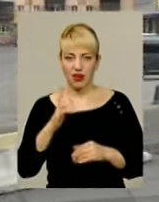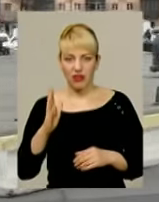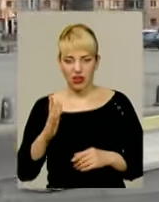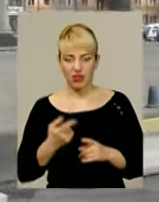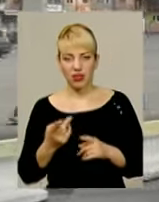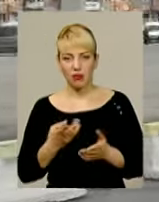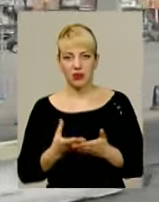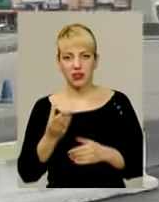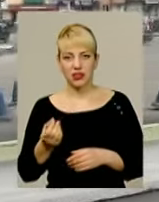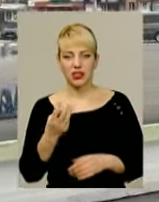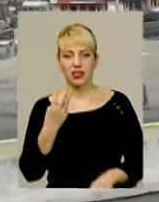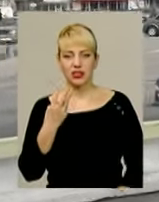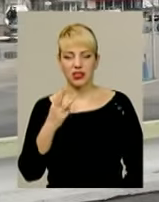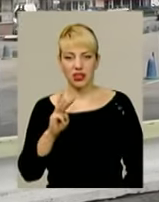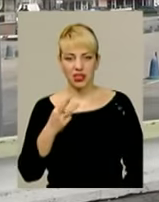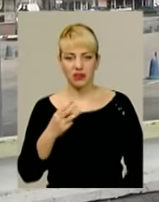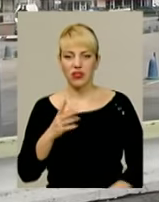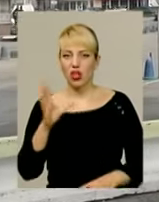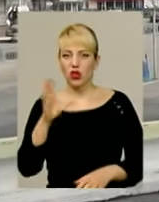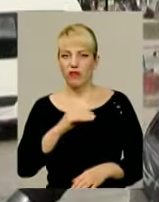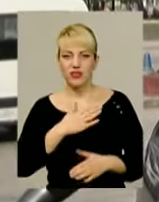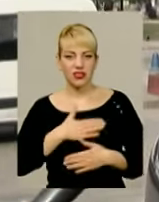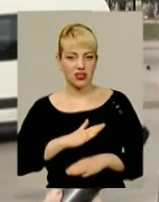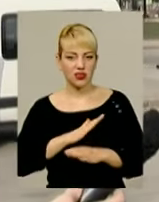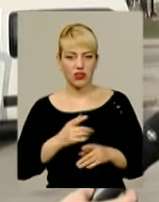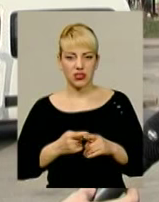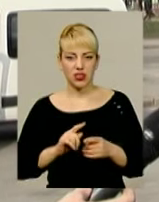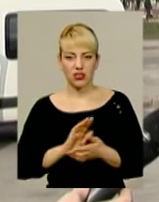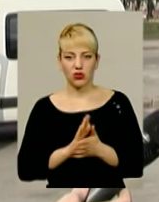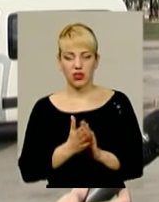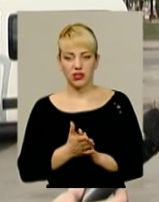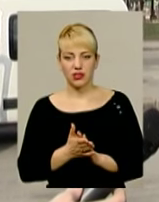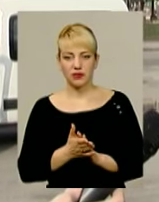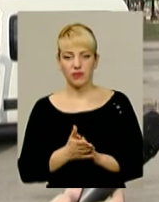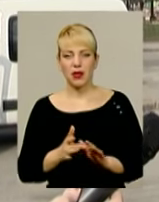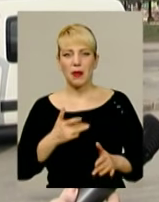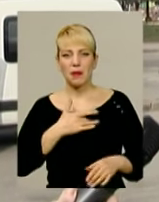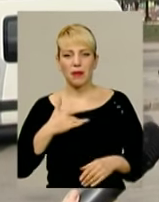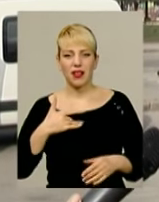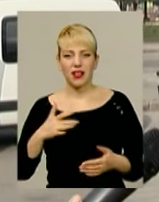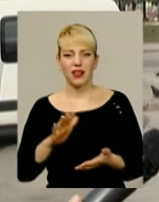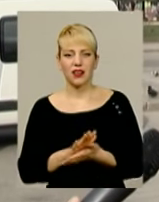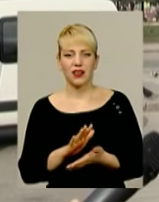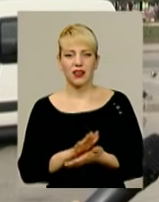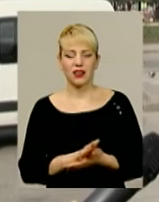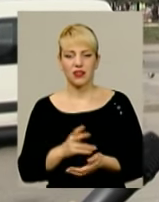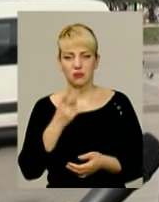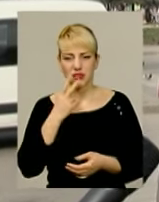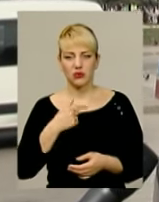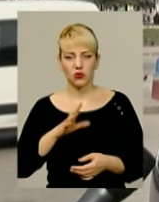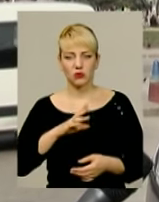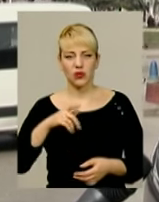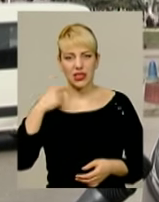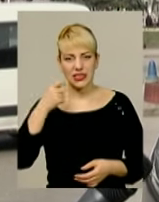недорого, проте така ситуація здовольняє далеко не усіх водіїв. Пиль постійно, грязь, тут же вон знімали ці